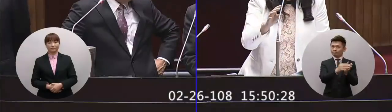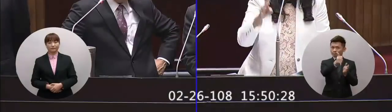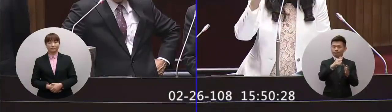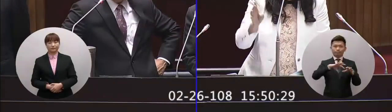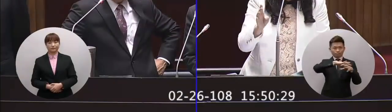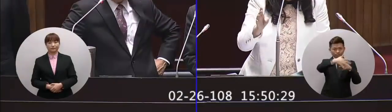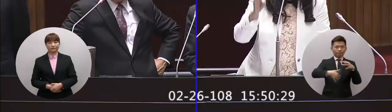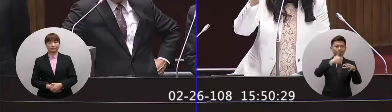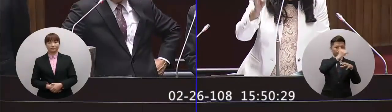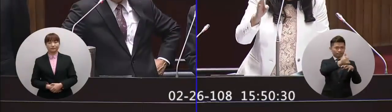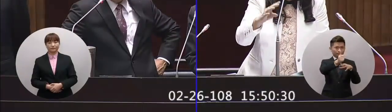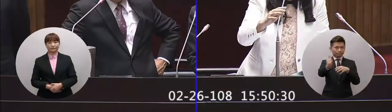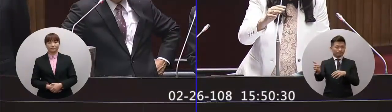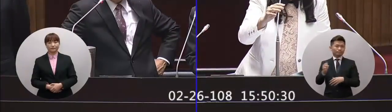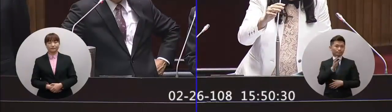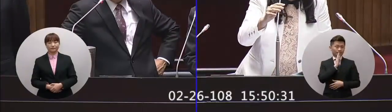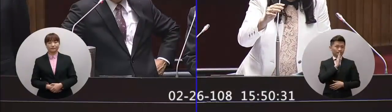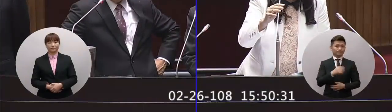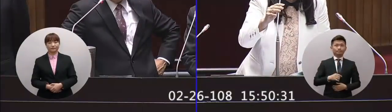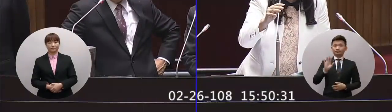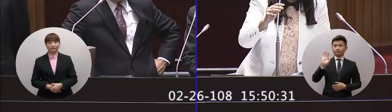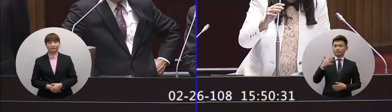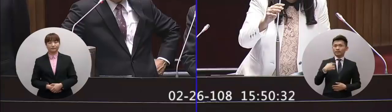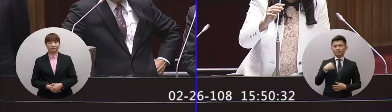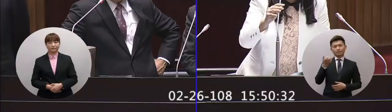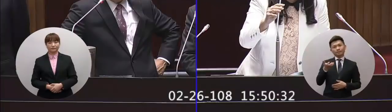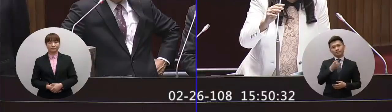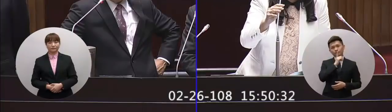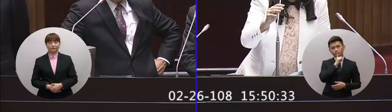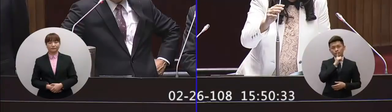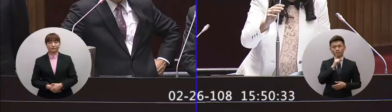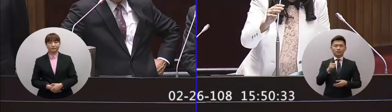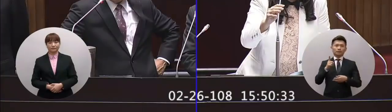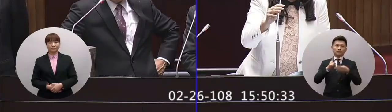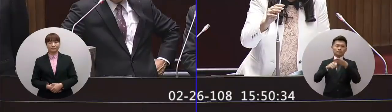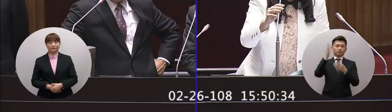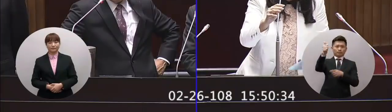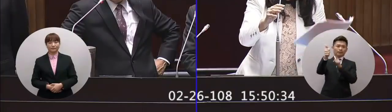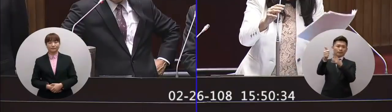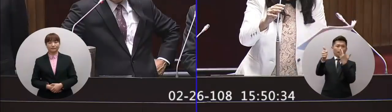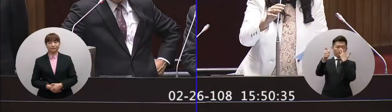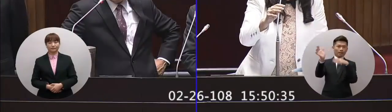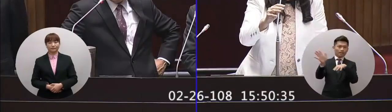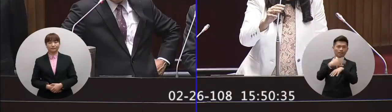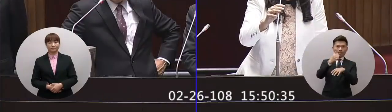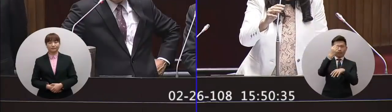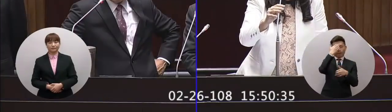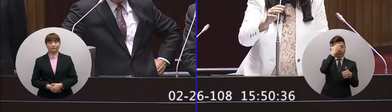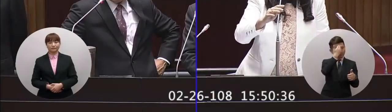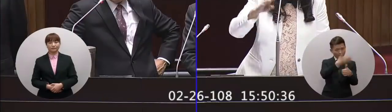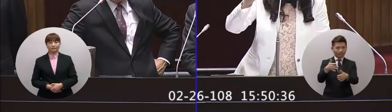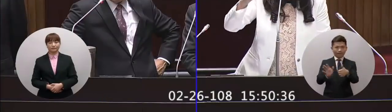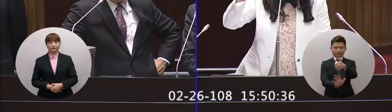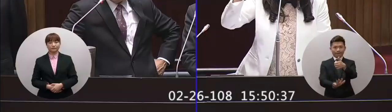世界跑透透可是呢他為什麼可能是因為我剛剛講的主帥無能淚死三君因為長官很